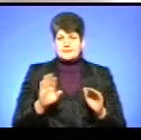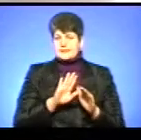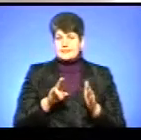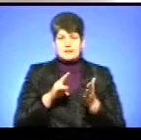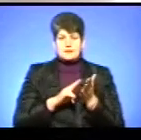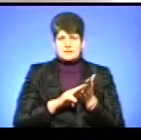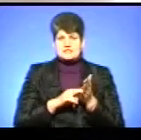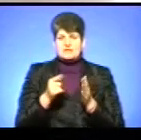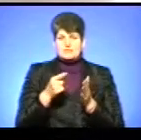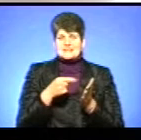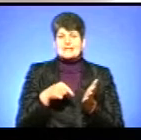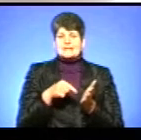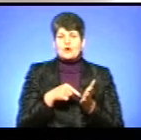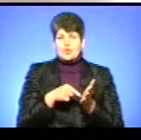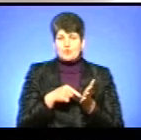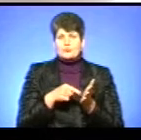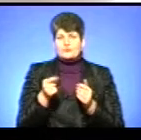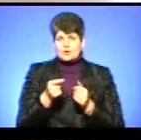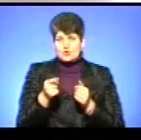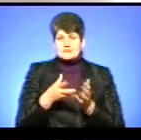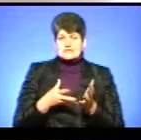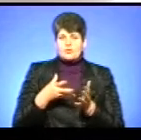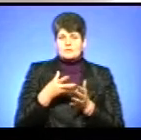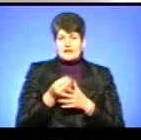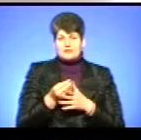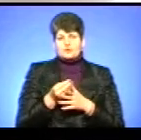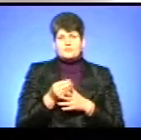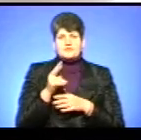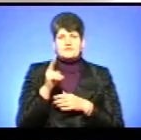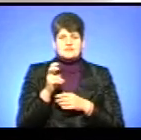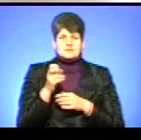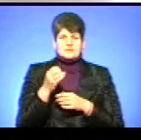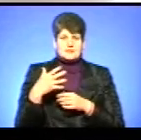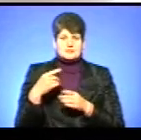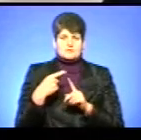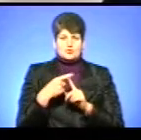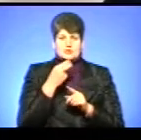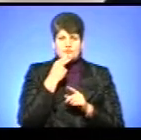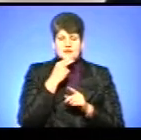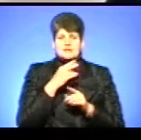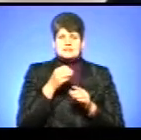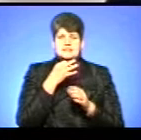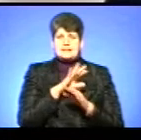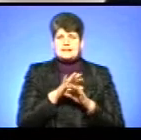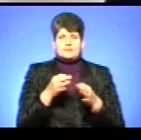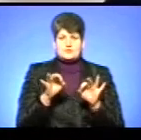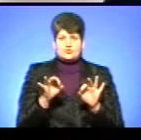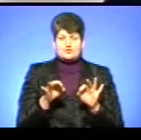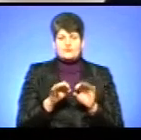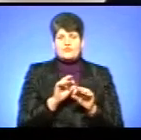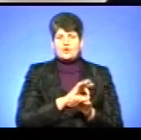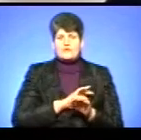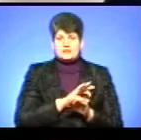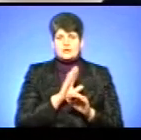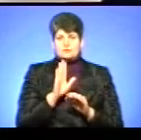прописані в місті Тернополі, за оплату 1215 після харчування нам сказали не допускати, що вихователі будуть платити за це, якщо ми не